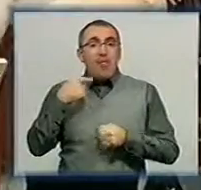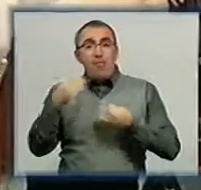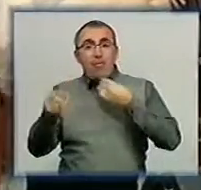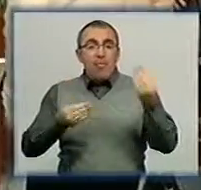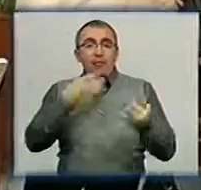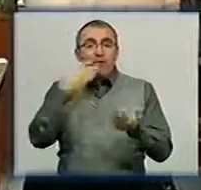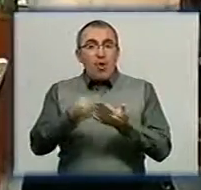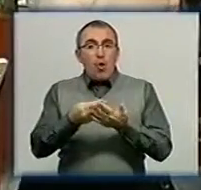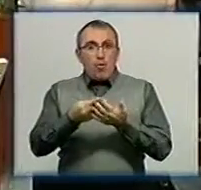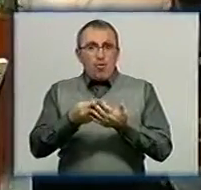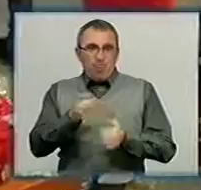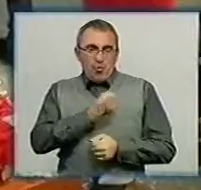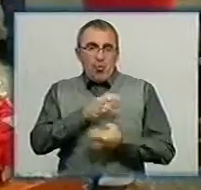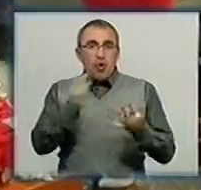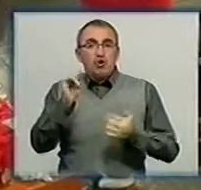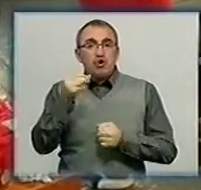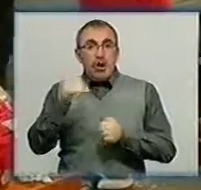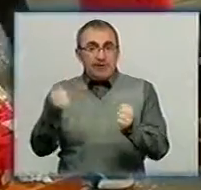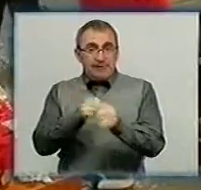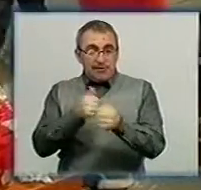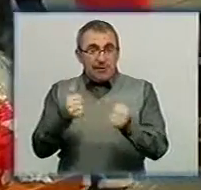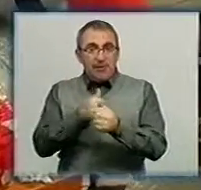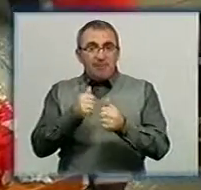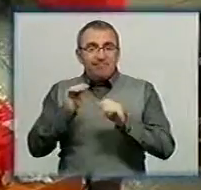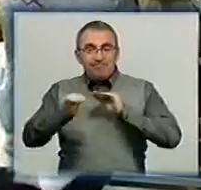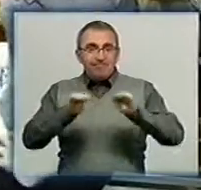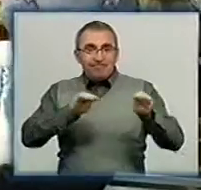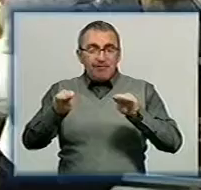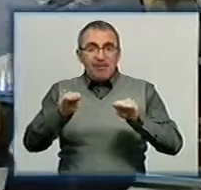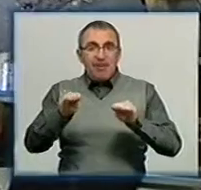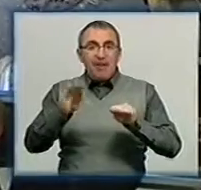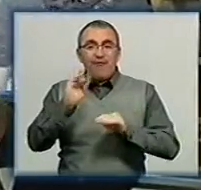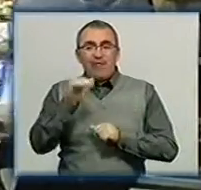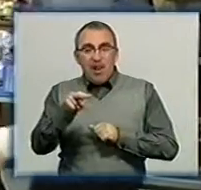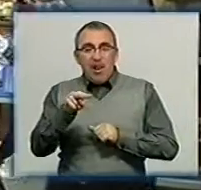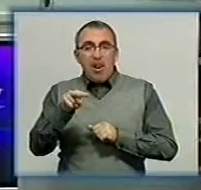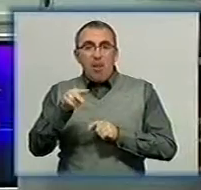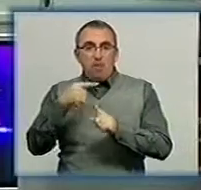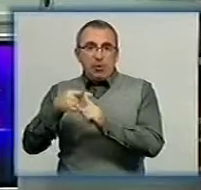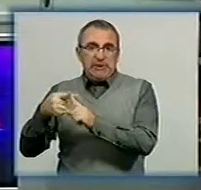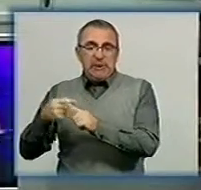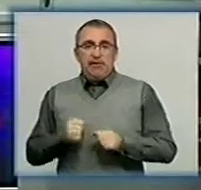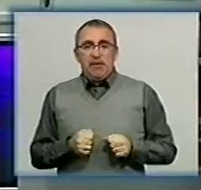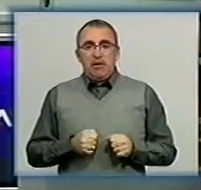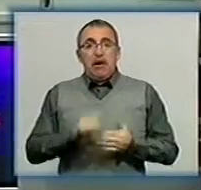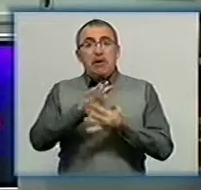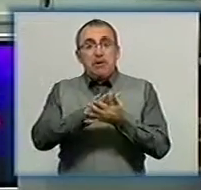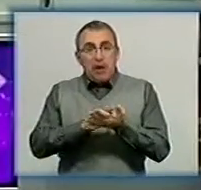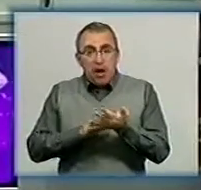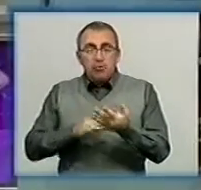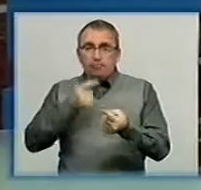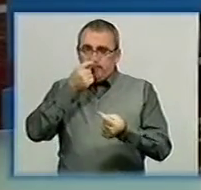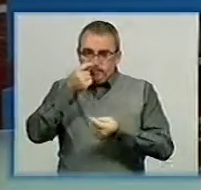своїм добром. У бібліотеці Чижевського провели благодійну барахолку на користь ВІЛ позитивних. Далі про це